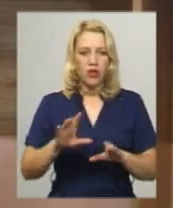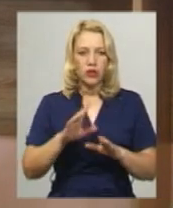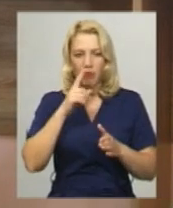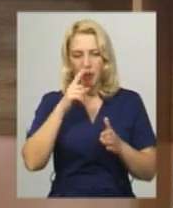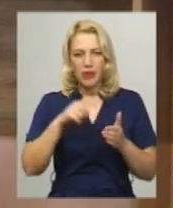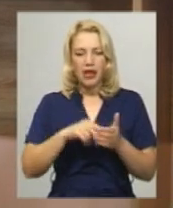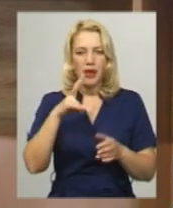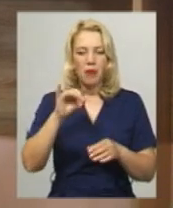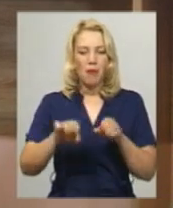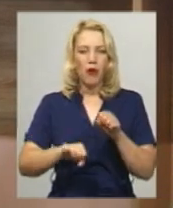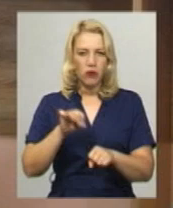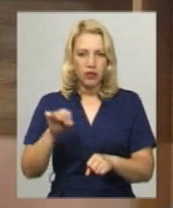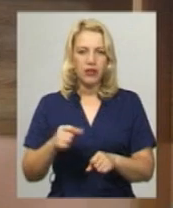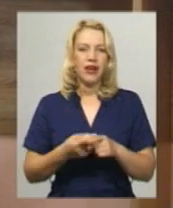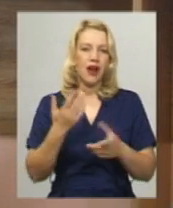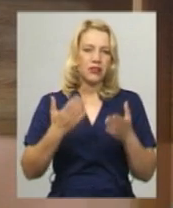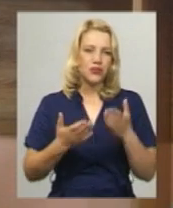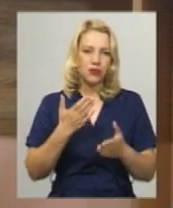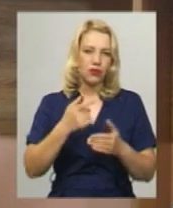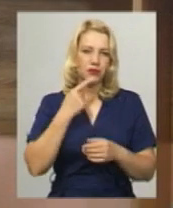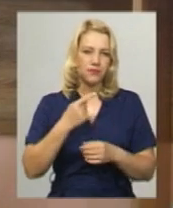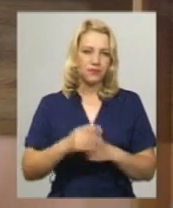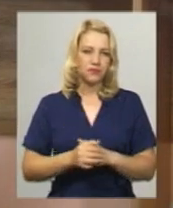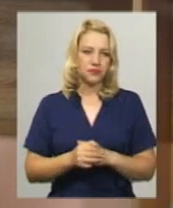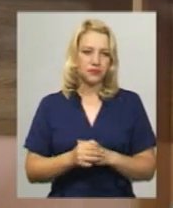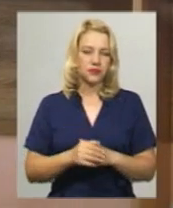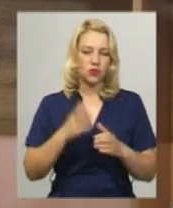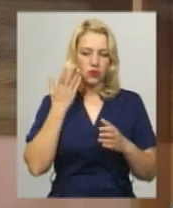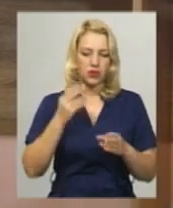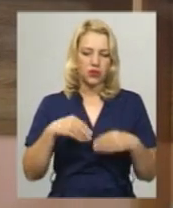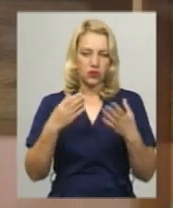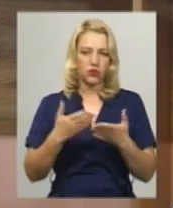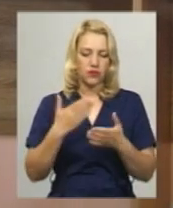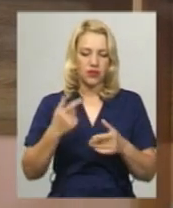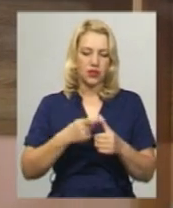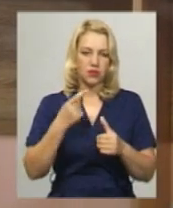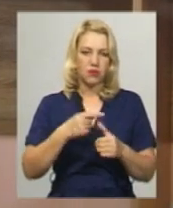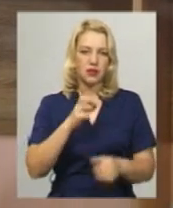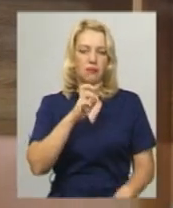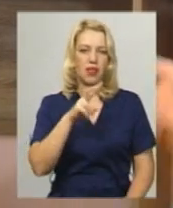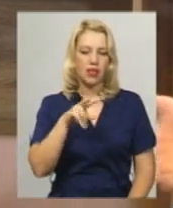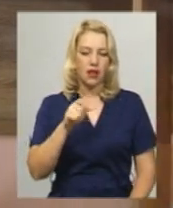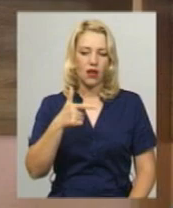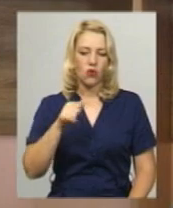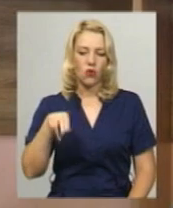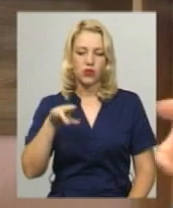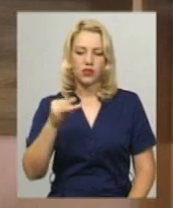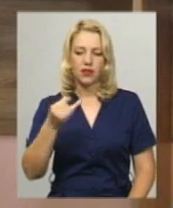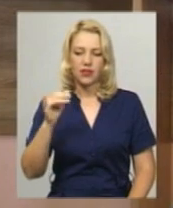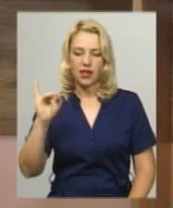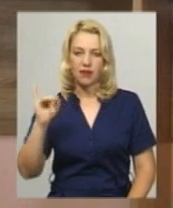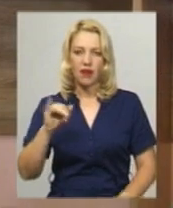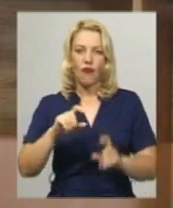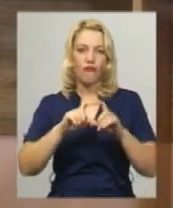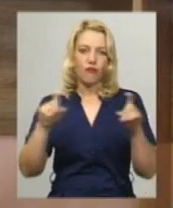правопорушення. Тобто, коли видають від імені благодійного фонду, всі розуміють, що цей благодійний